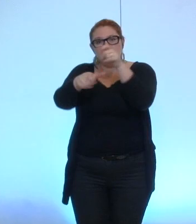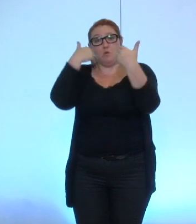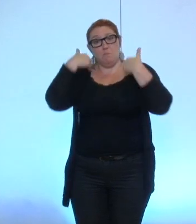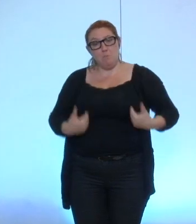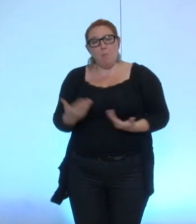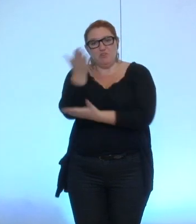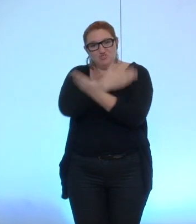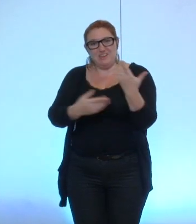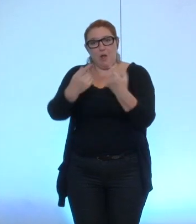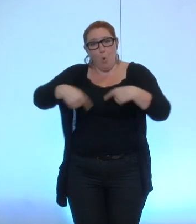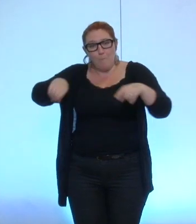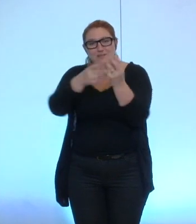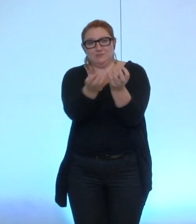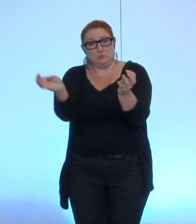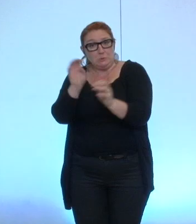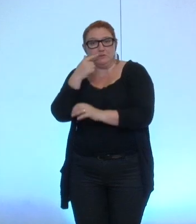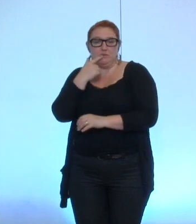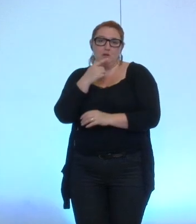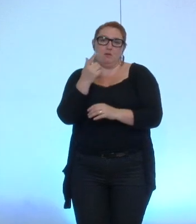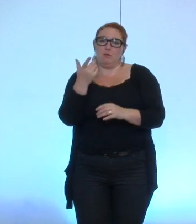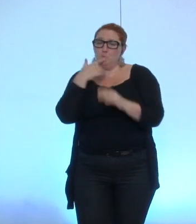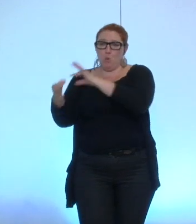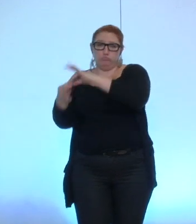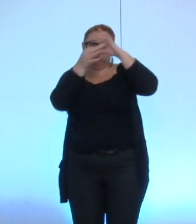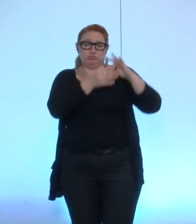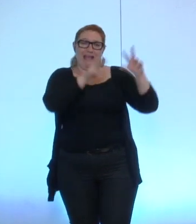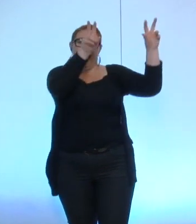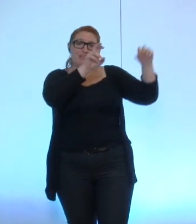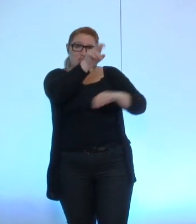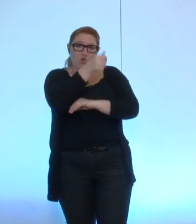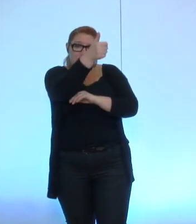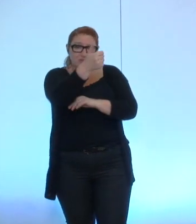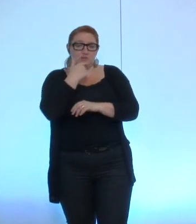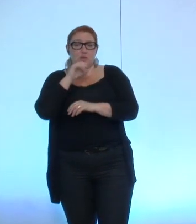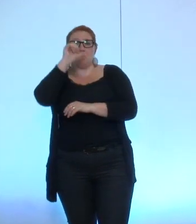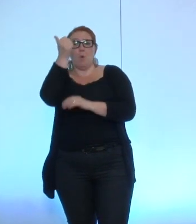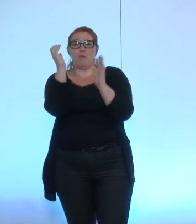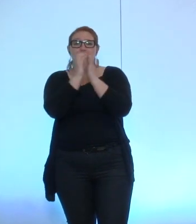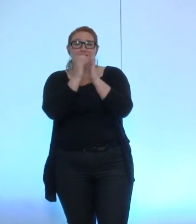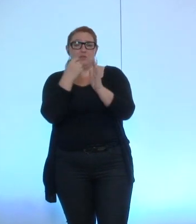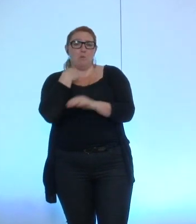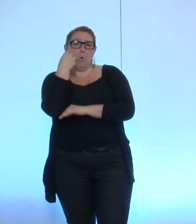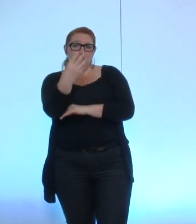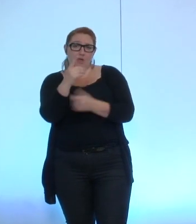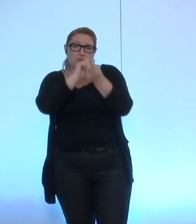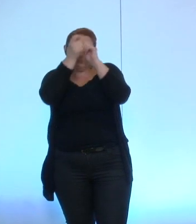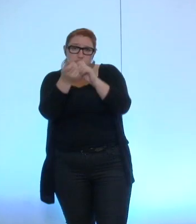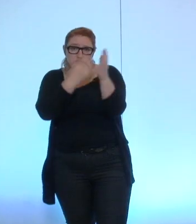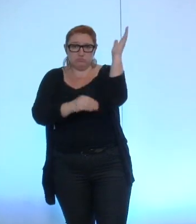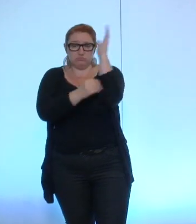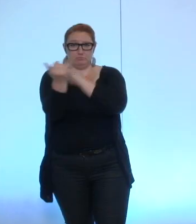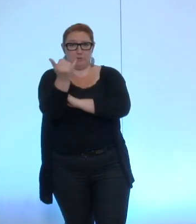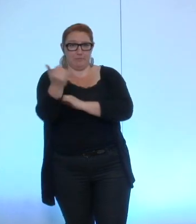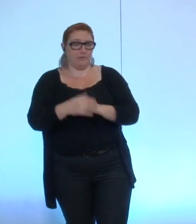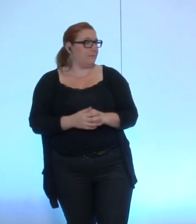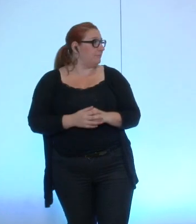je propose de renvoyer à'article 31 et de ne pas modifier ce premier article 4 avec cet amendement je